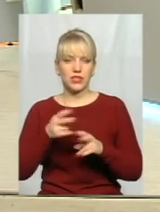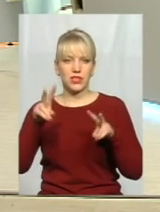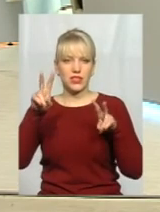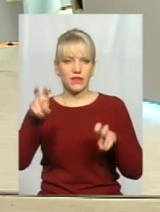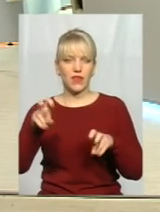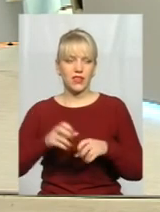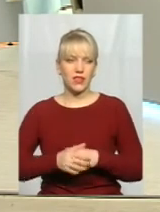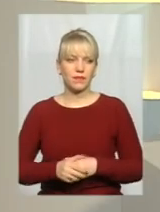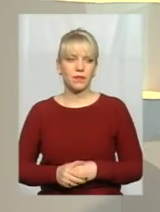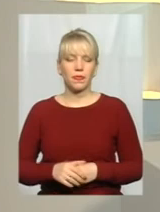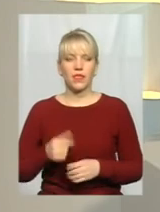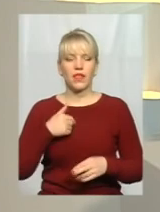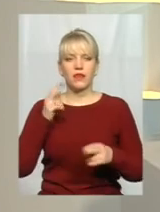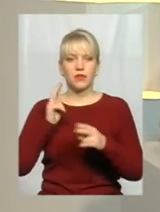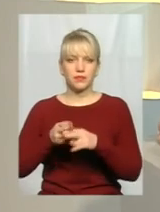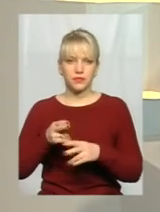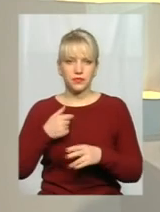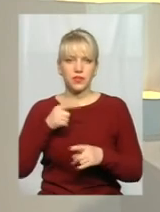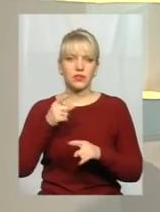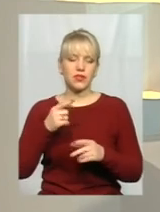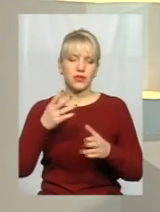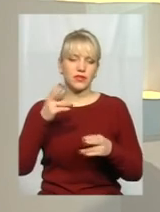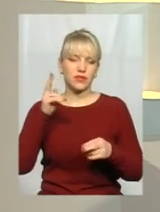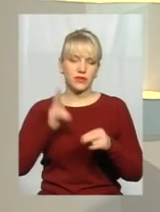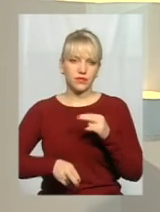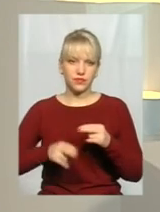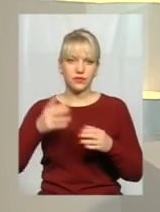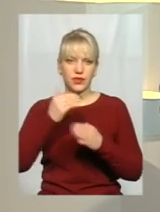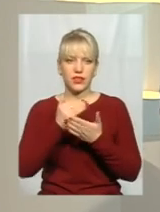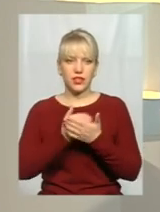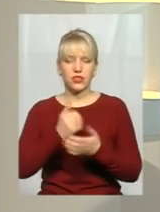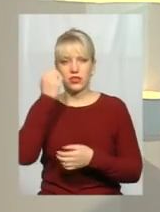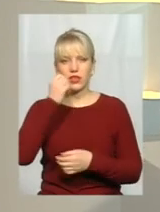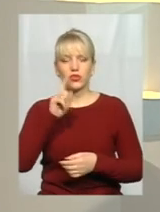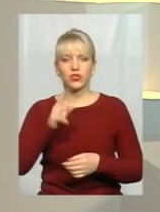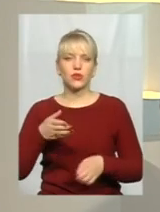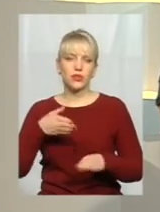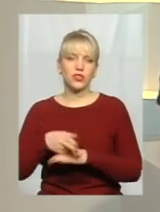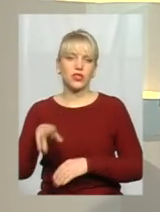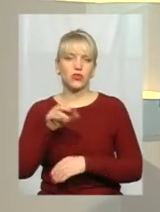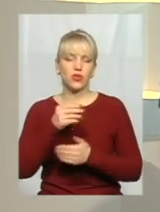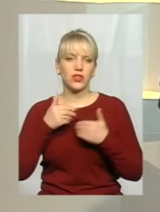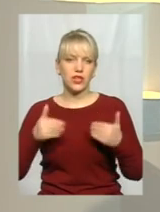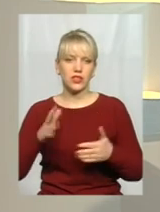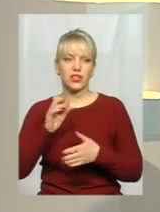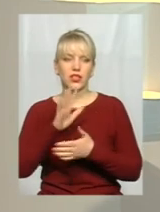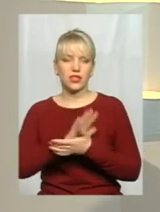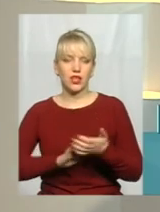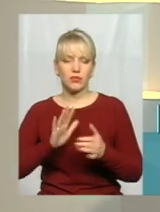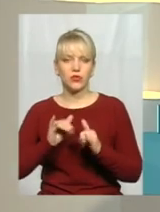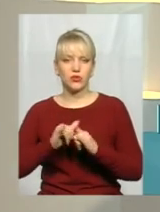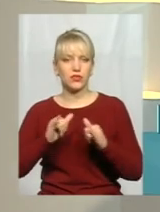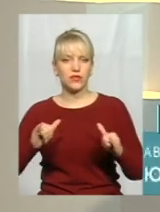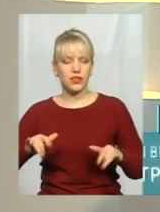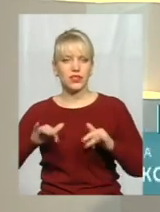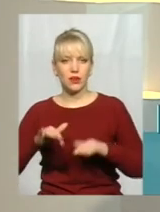дажаль, мушу вас перебіти, наш ефірний час добіг до кінця. Дякую вам сьогодні, що прийшли до нас. А як надалі будуть розгортатися